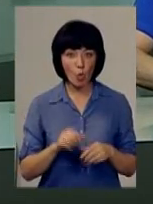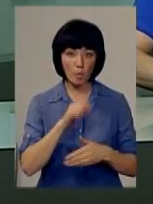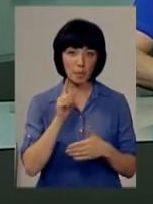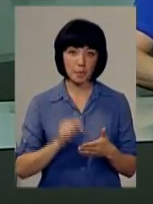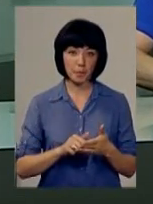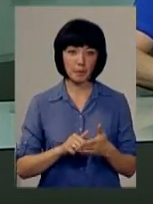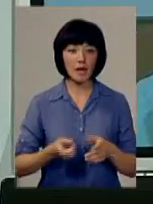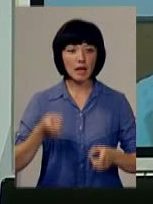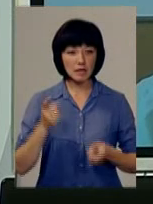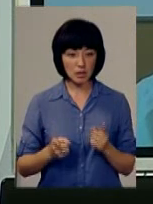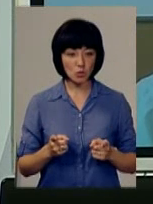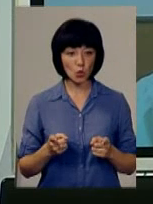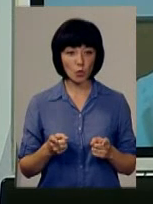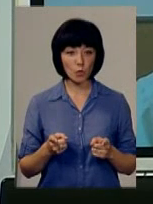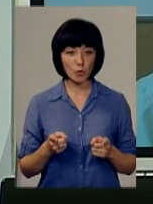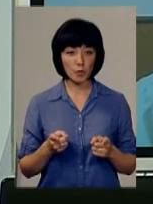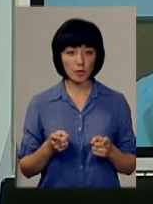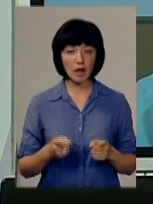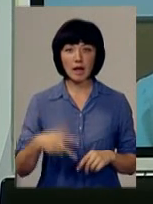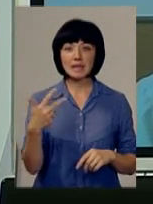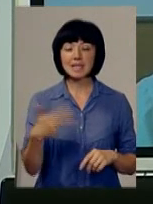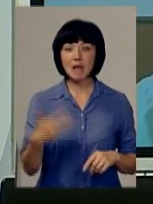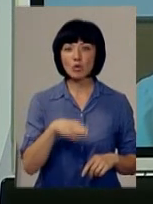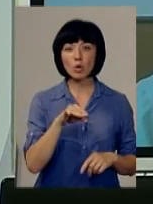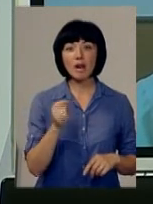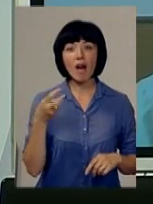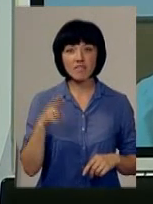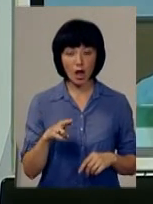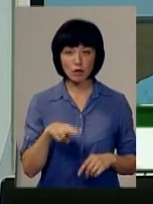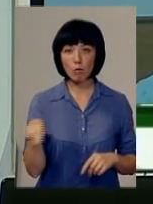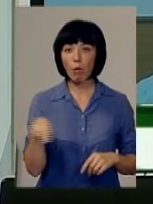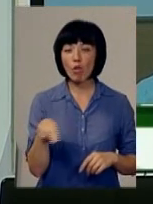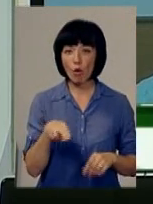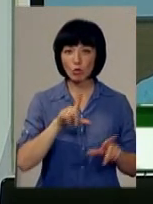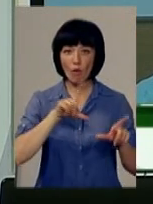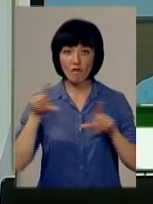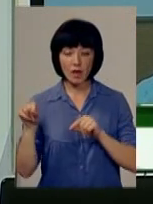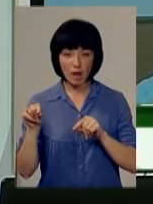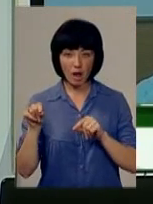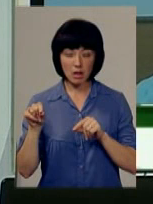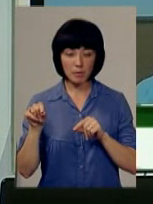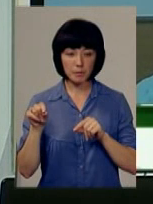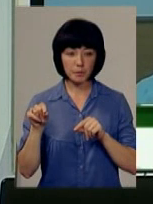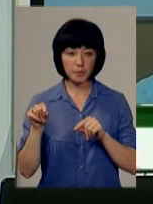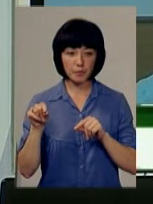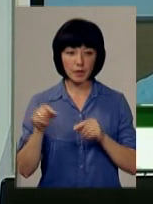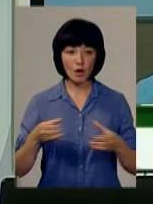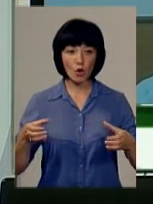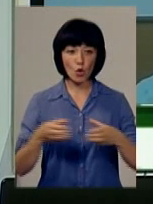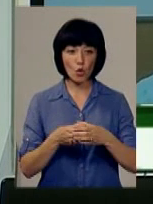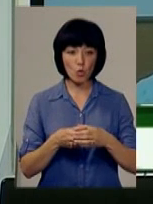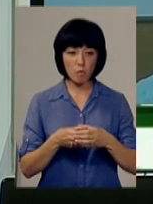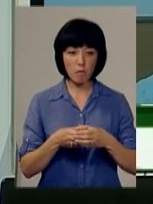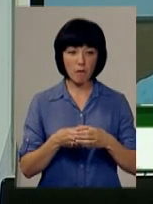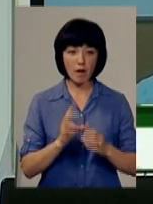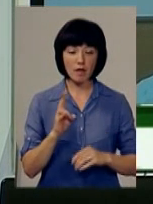Так, дійсно. 30 травня з Полонного виїхала група